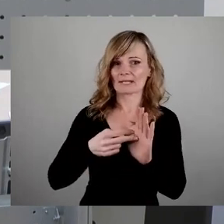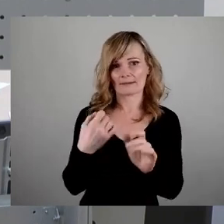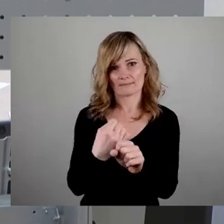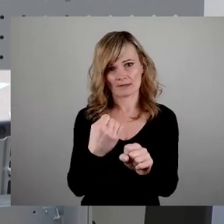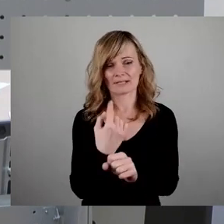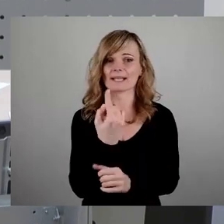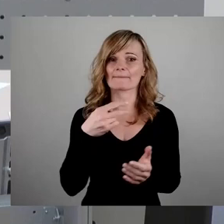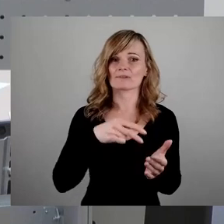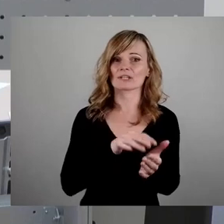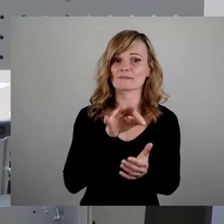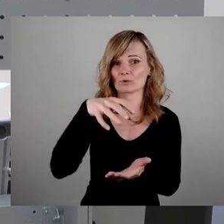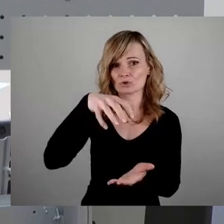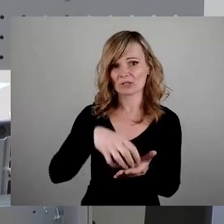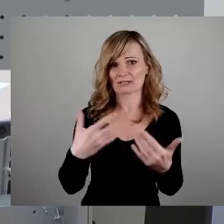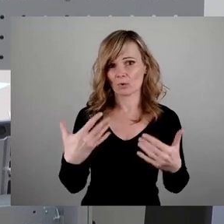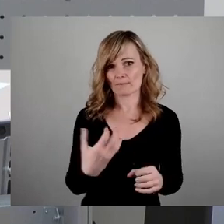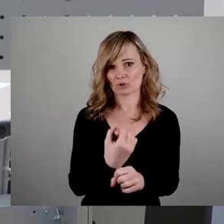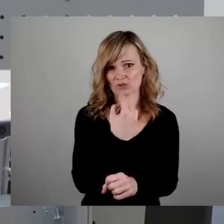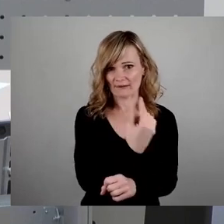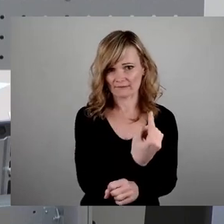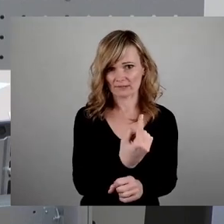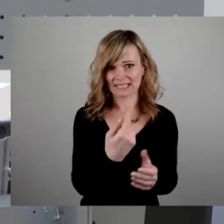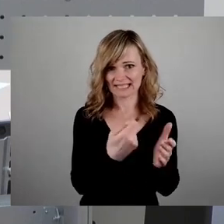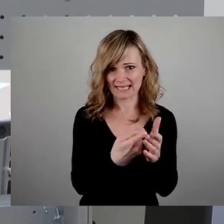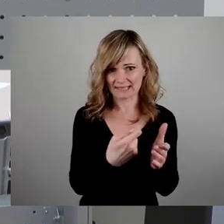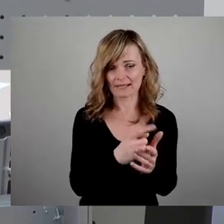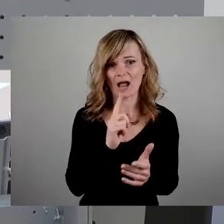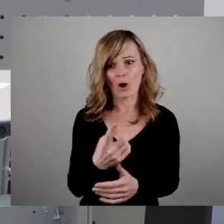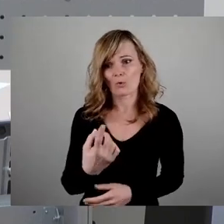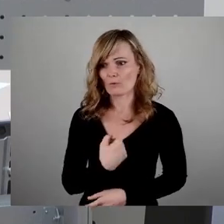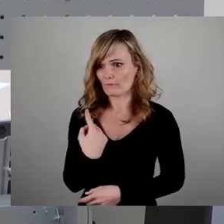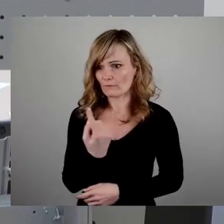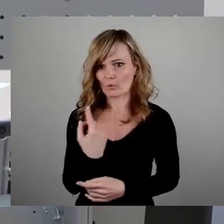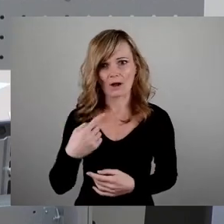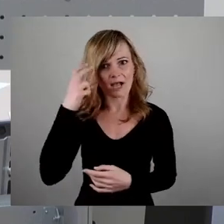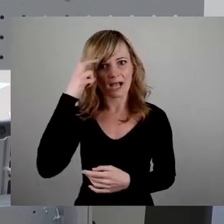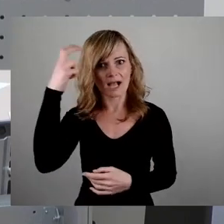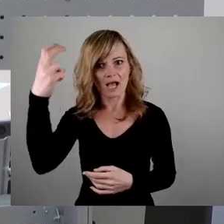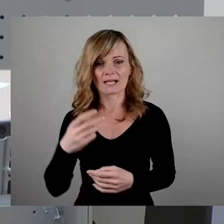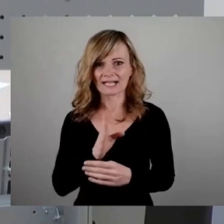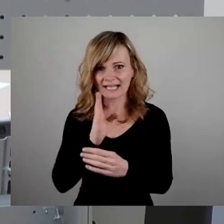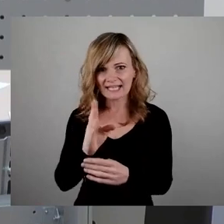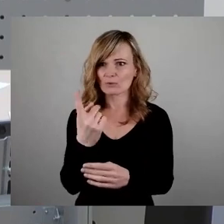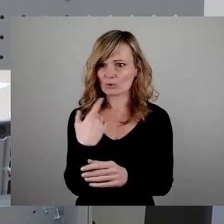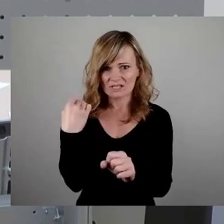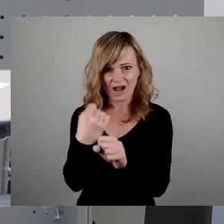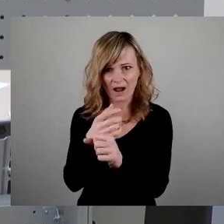Körperschaft. Aber muss es nicht genauso für uns hier im Rat die Richtung unserer Arbeit vorgeben?